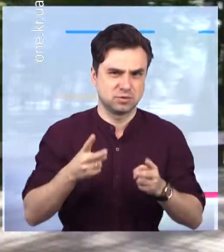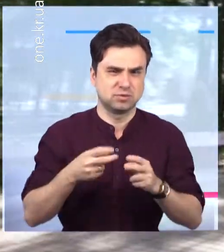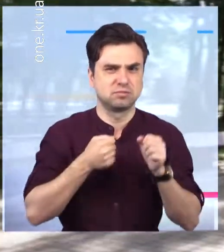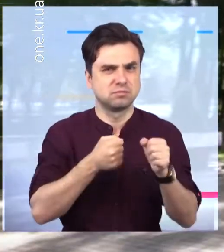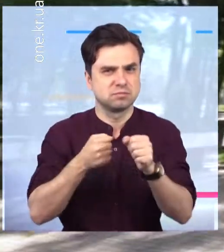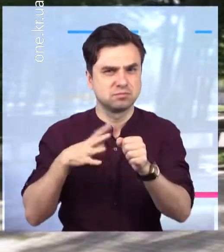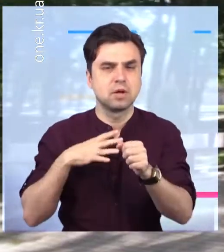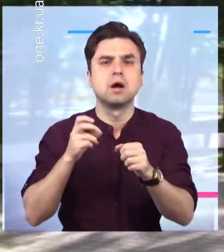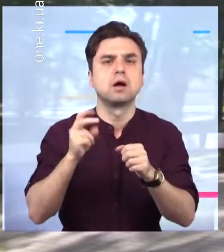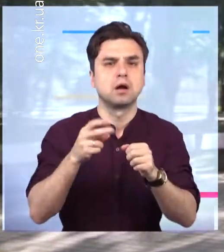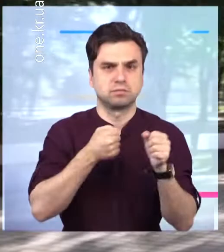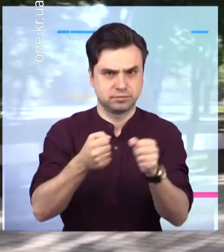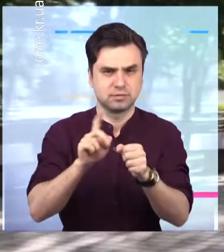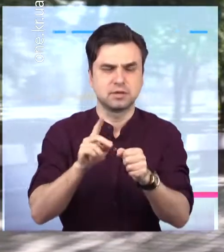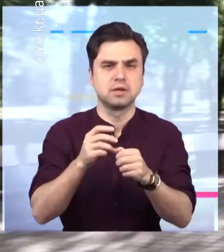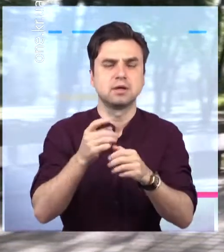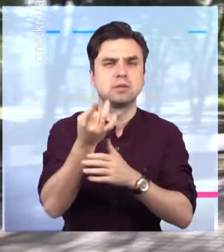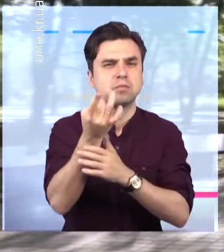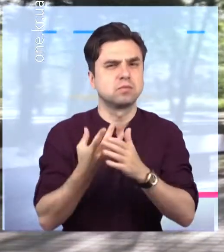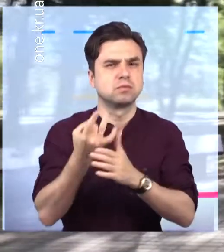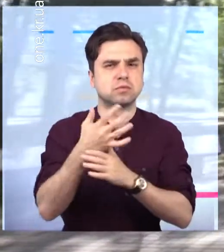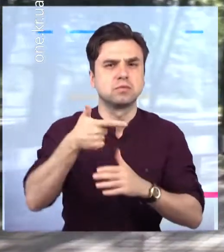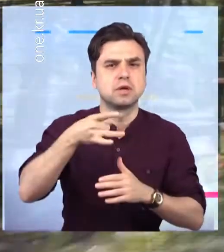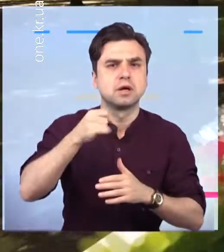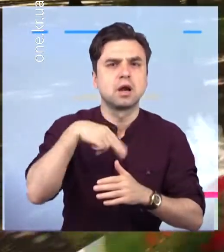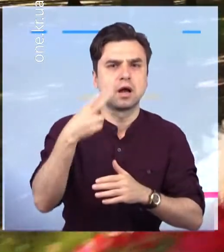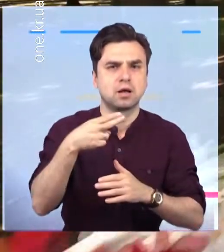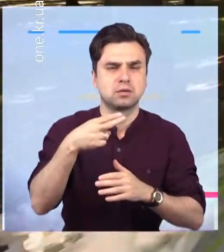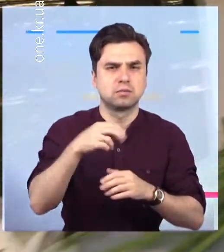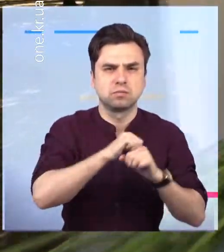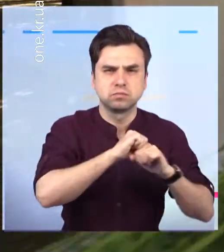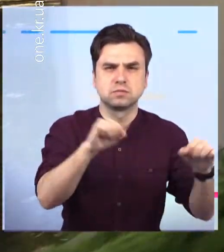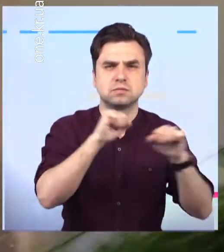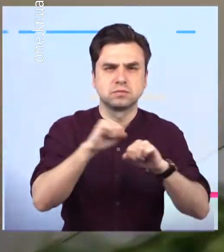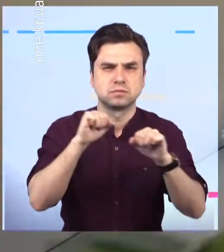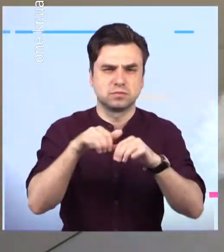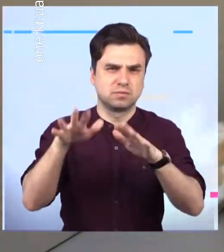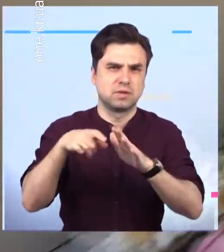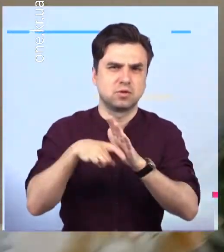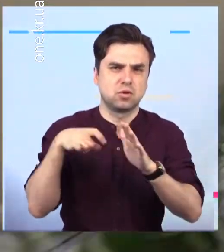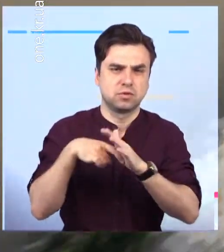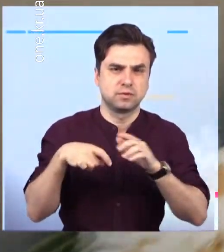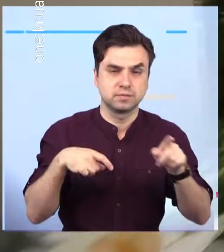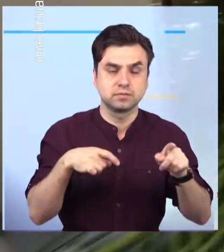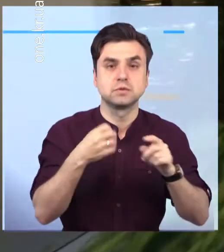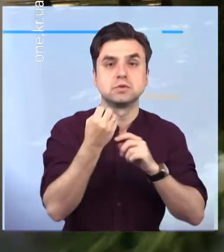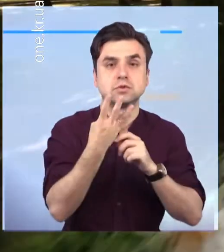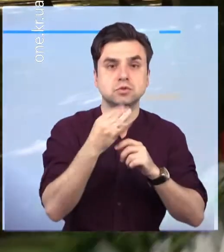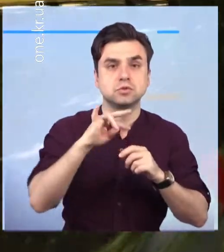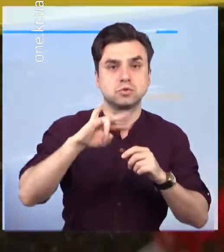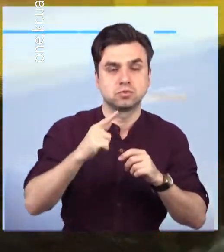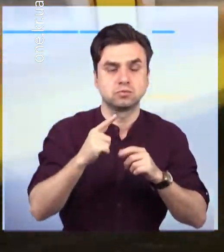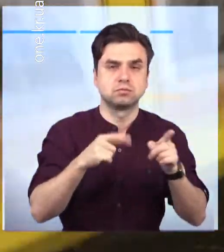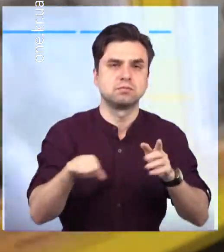збройними формуваннями з установки залпового вогню «Град» на Донеччині. Служив у 25-й окремій повітряно-десантній бригаді. Тож